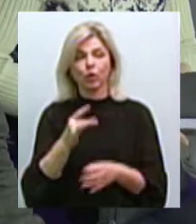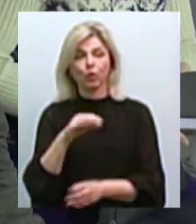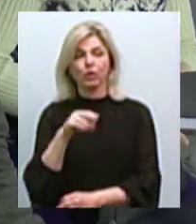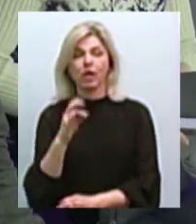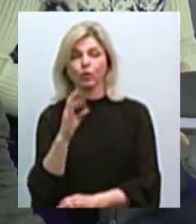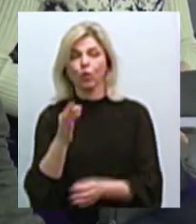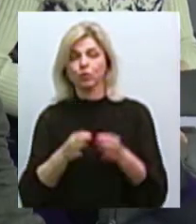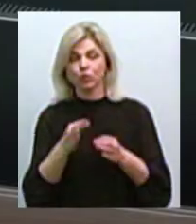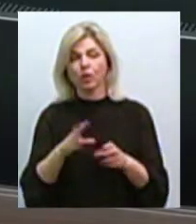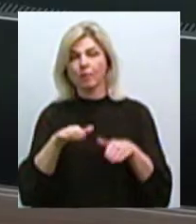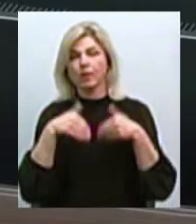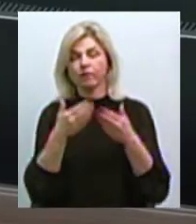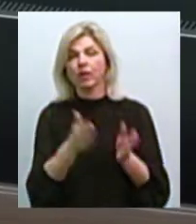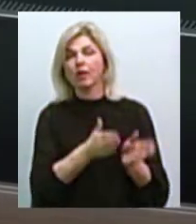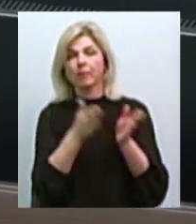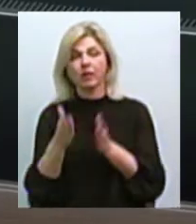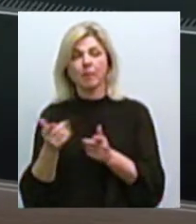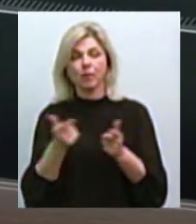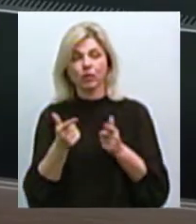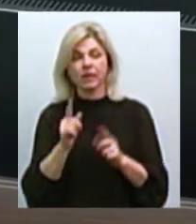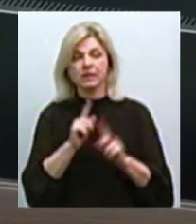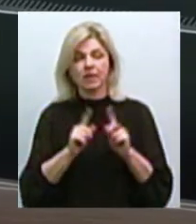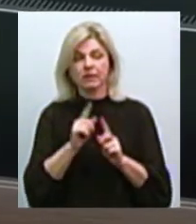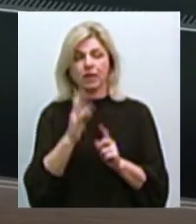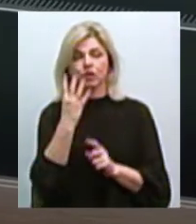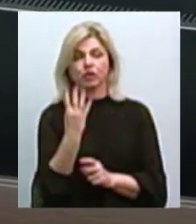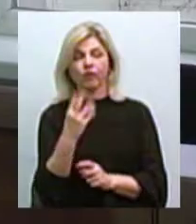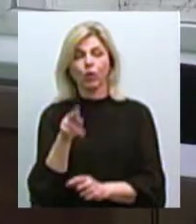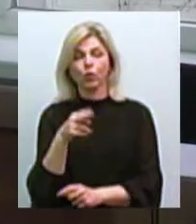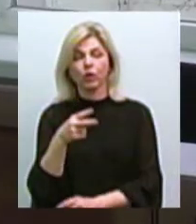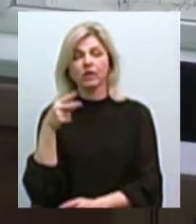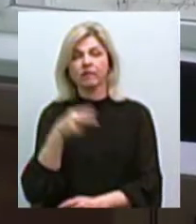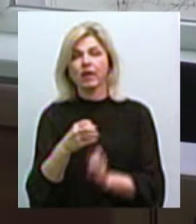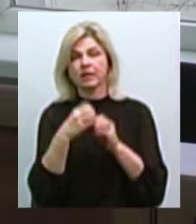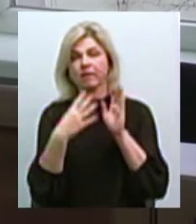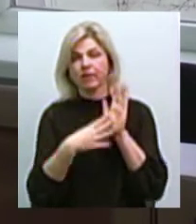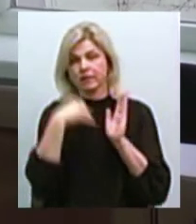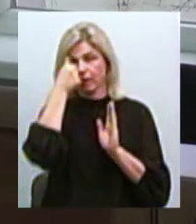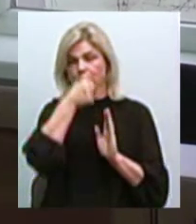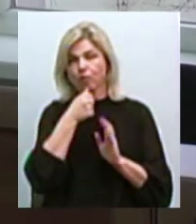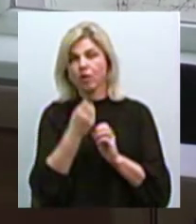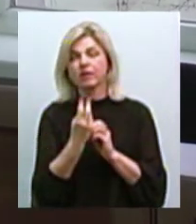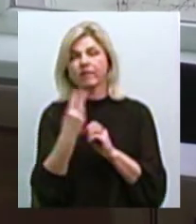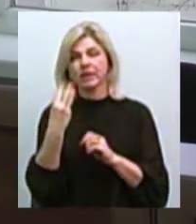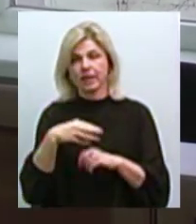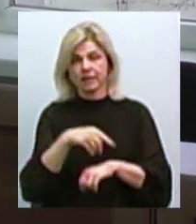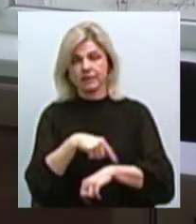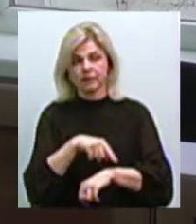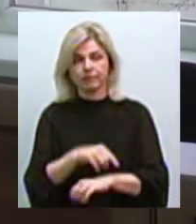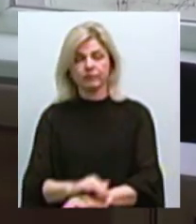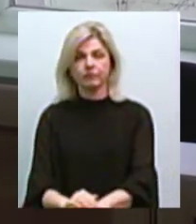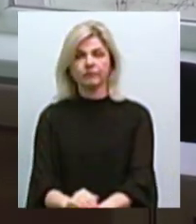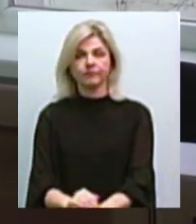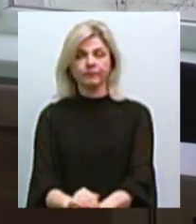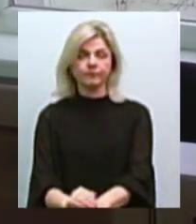постановила перенести розгляд підготовчого засідання цієї справи на 4 грудня 2019 року на 12.30. Олександр Грес,